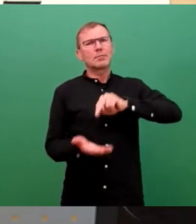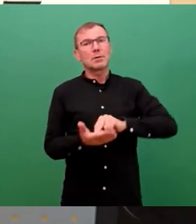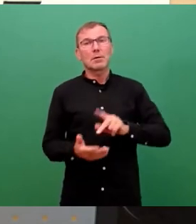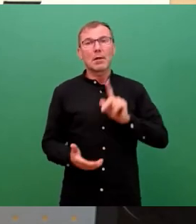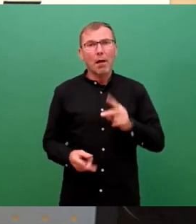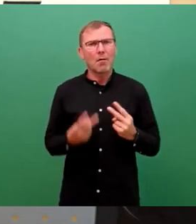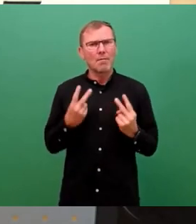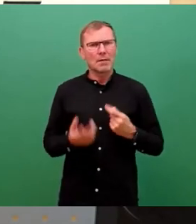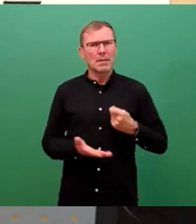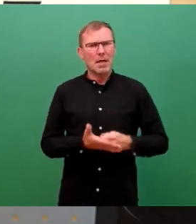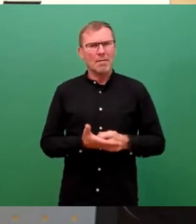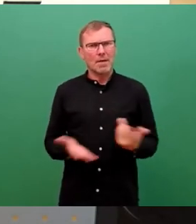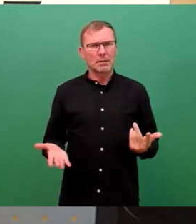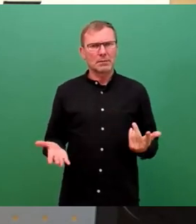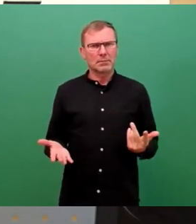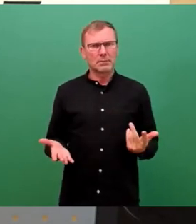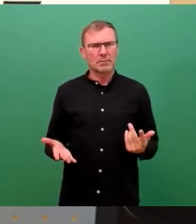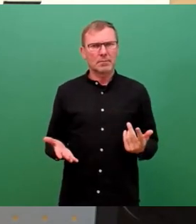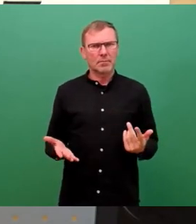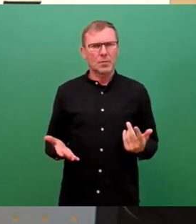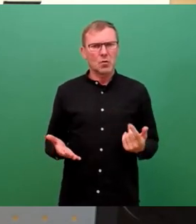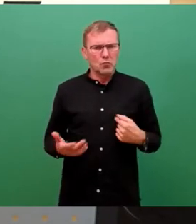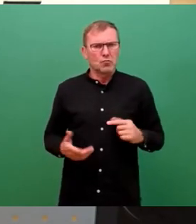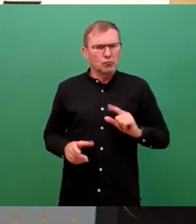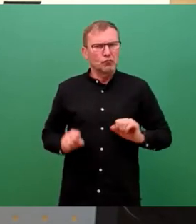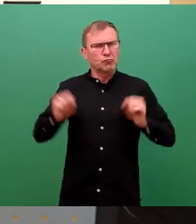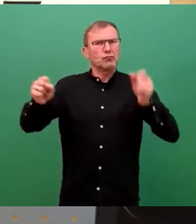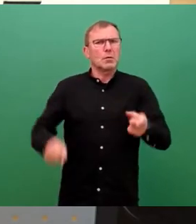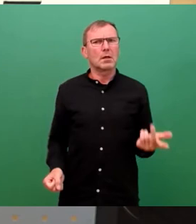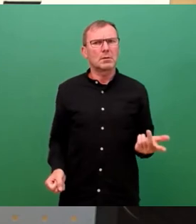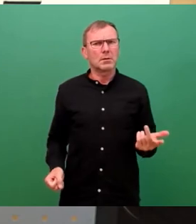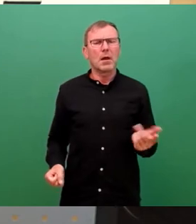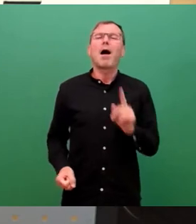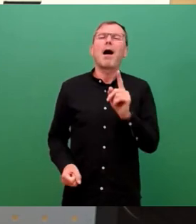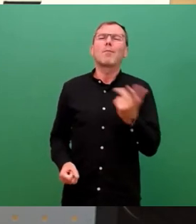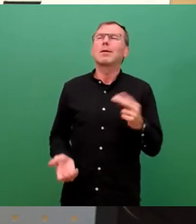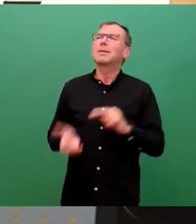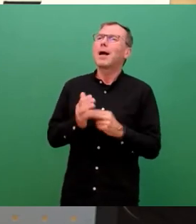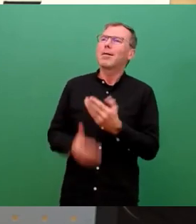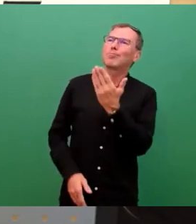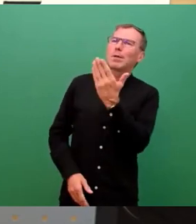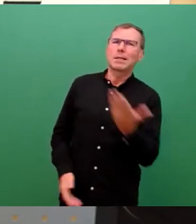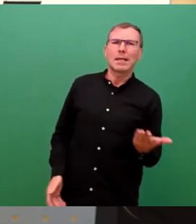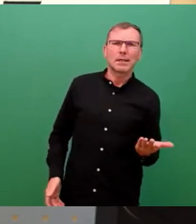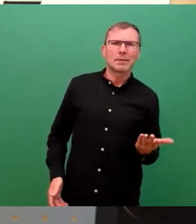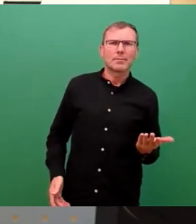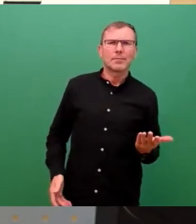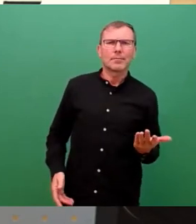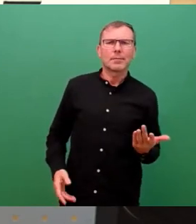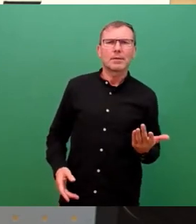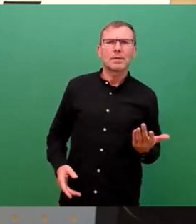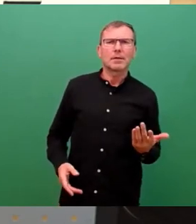die möglicherweise einen Preis wert sind. Nun lässt sich diese Politik des absoluten